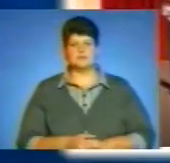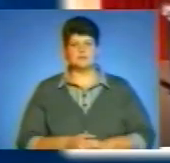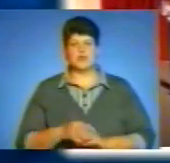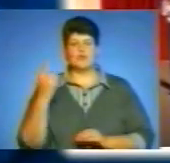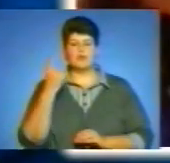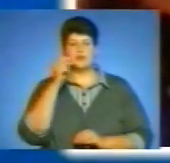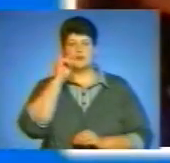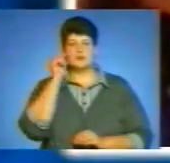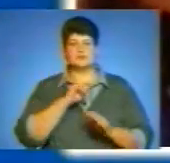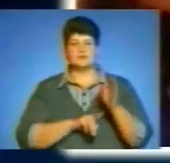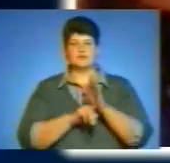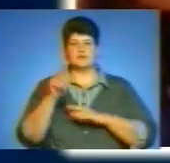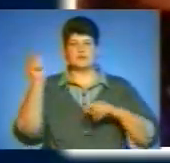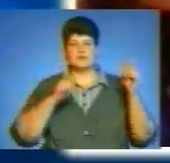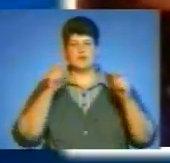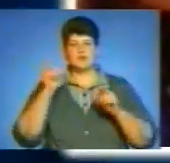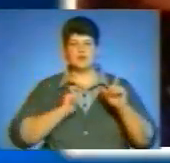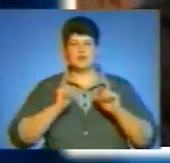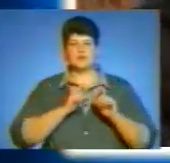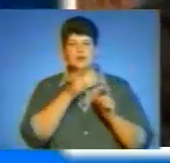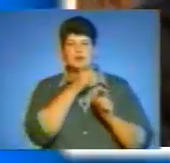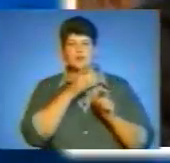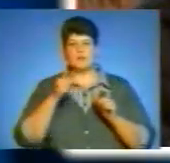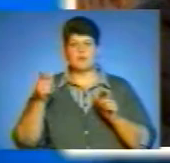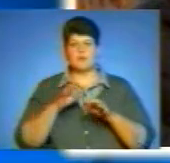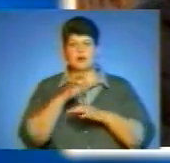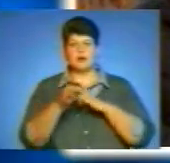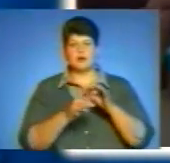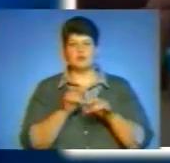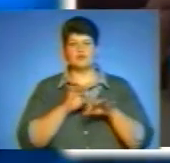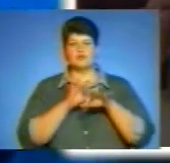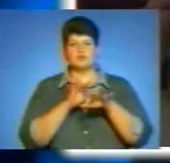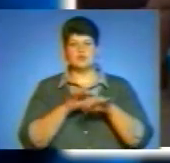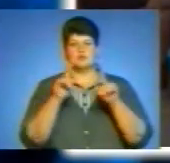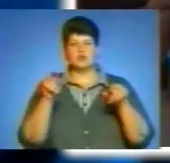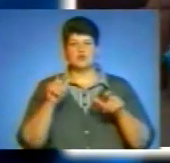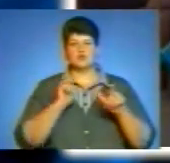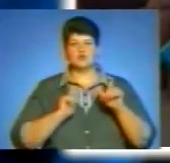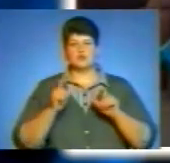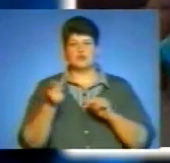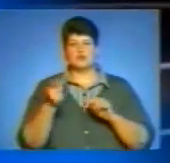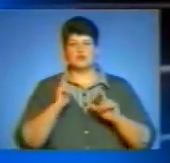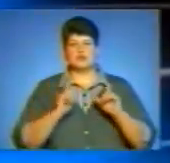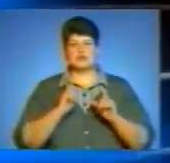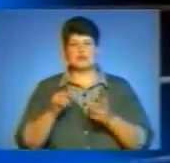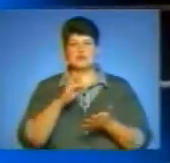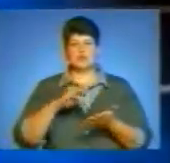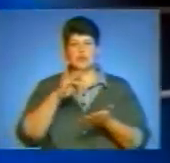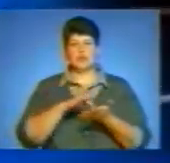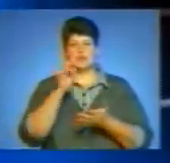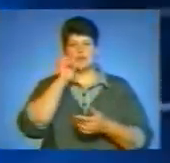Вперше в Україні стартував фестиваль «Судентська доба», який проходить у рамках проєкту «Тернопіль. Судентська столиці України».